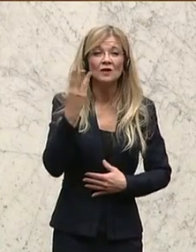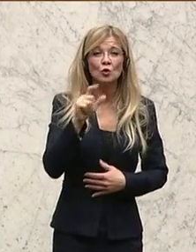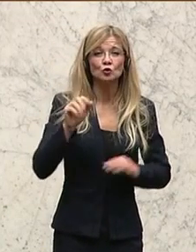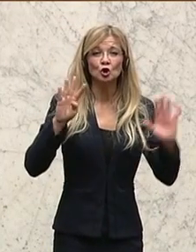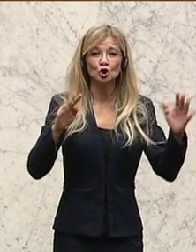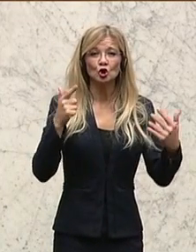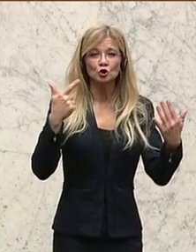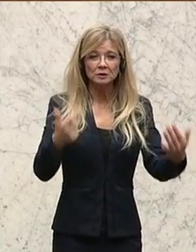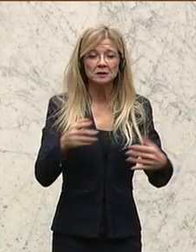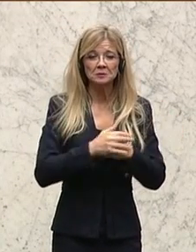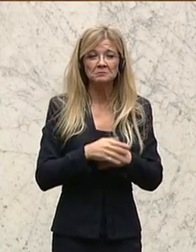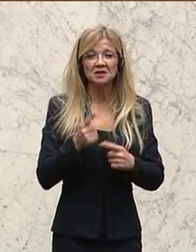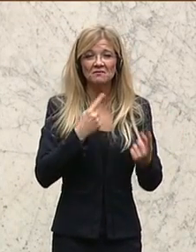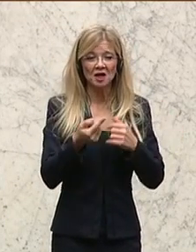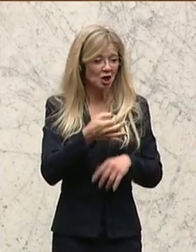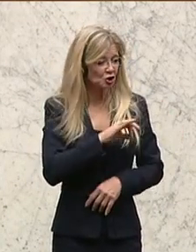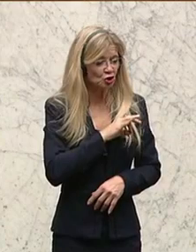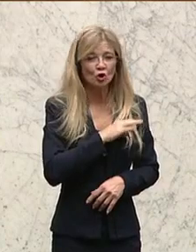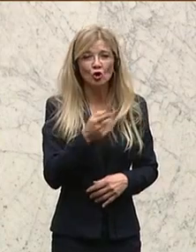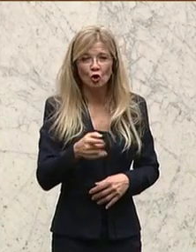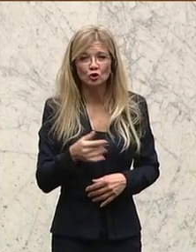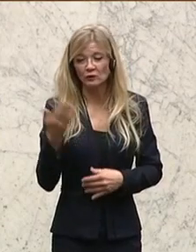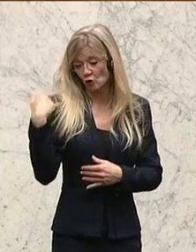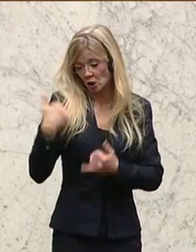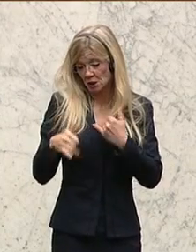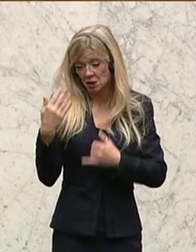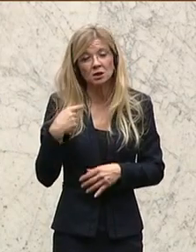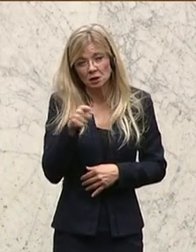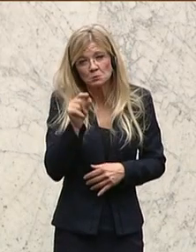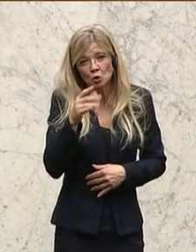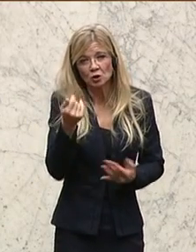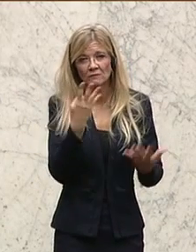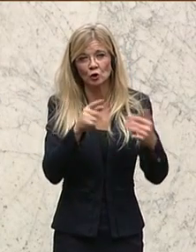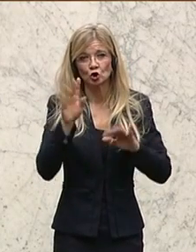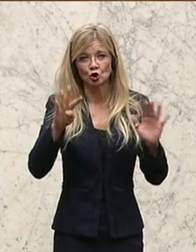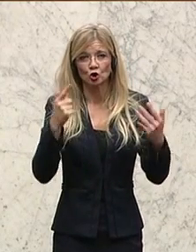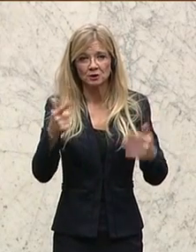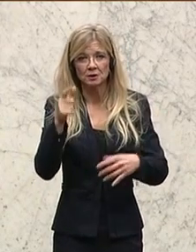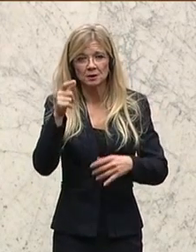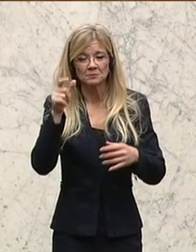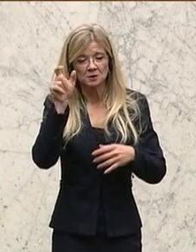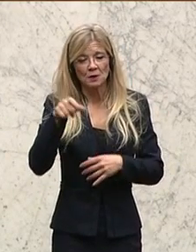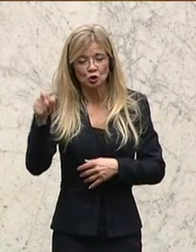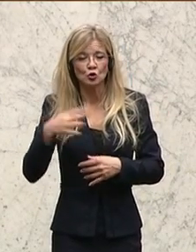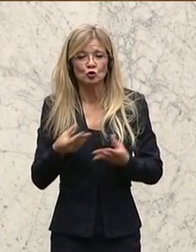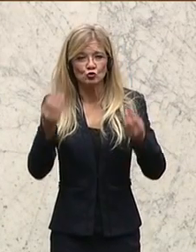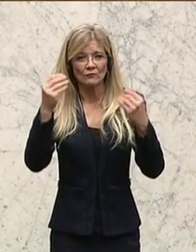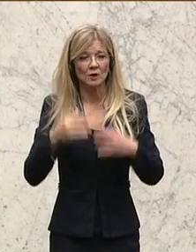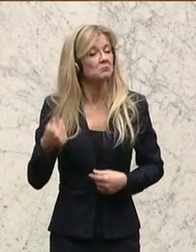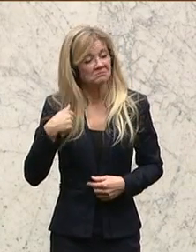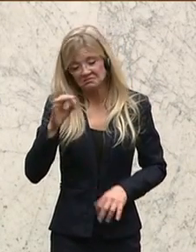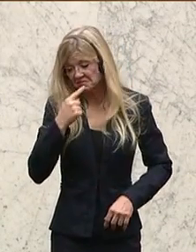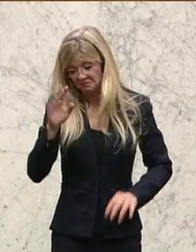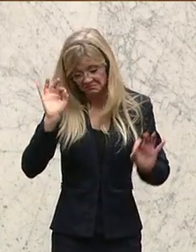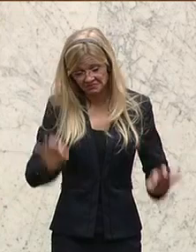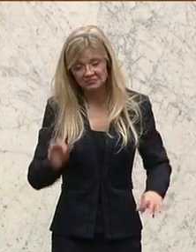im letzten Jahr, das sind um 479 Personen zu viel. Und ich gebe Ihnen vollkommen recht, wenn Sie sagen, das